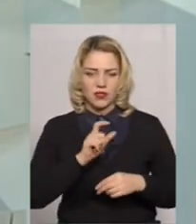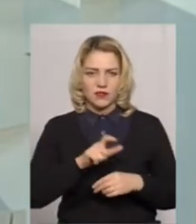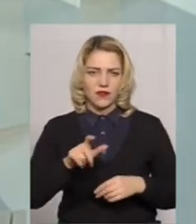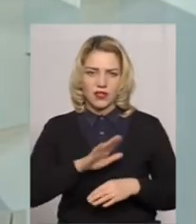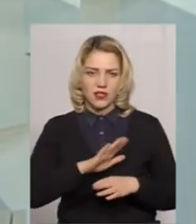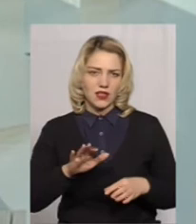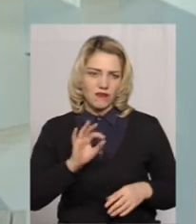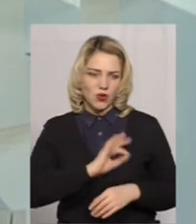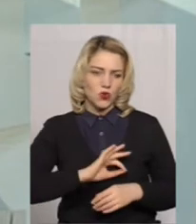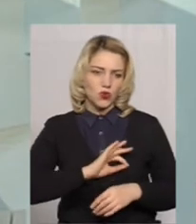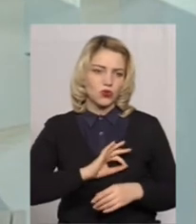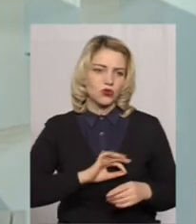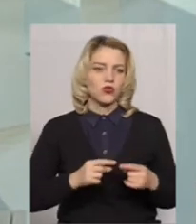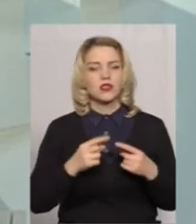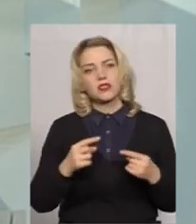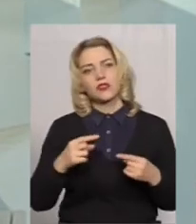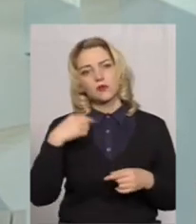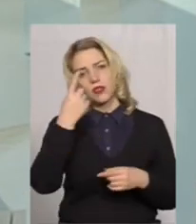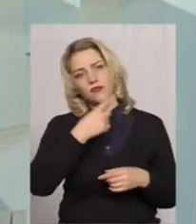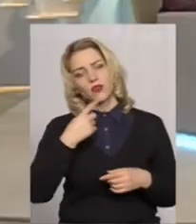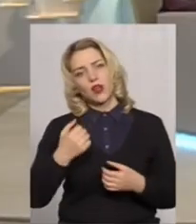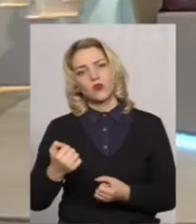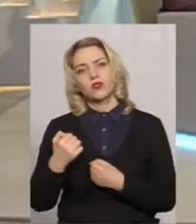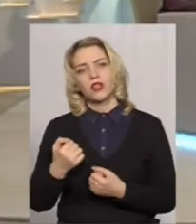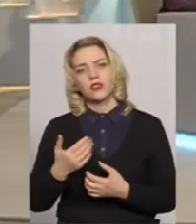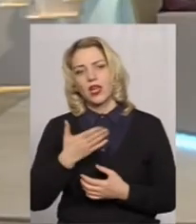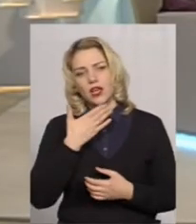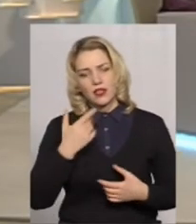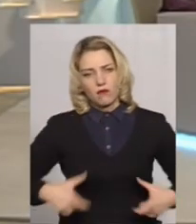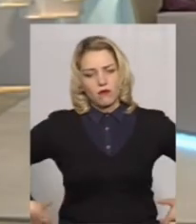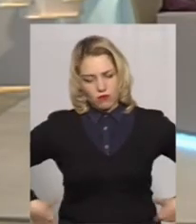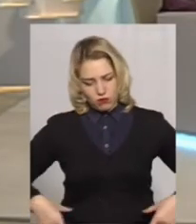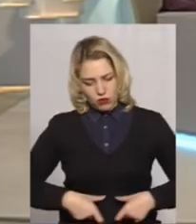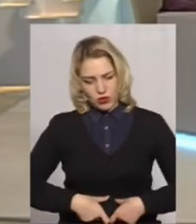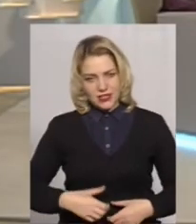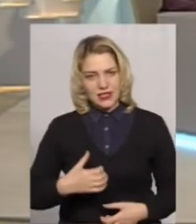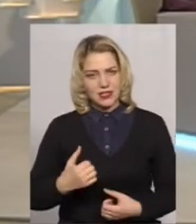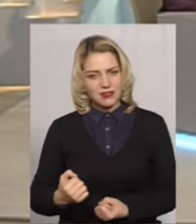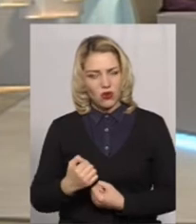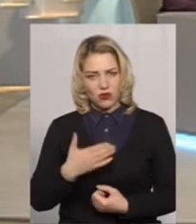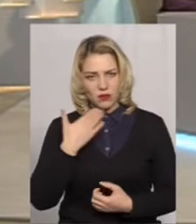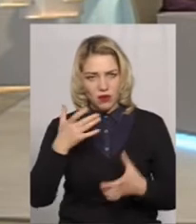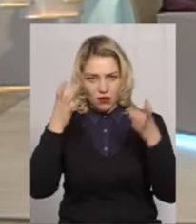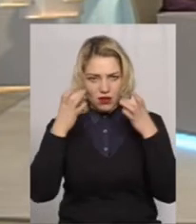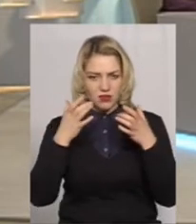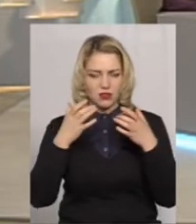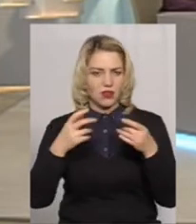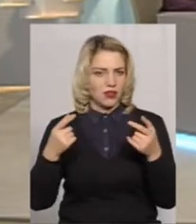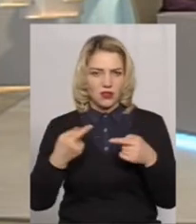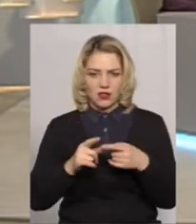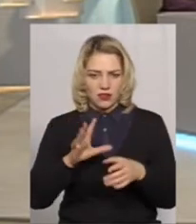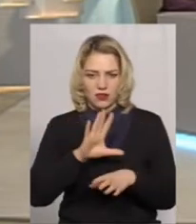використовують засоби віддального захисту. Не вдівають монтажний пояс або страхувальний пояс казки, сигнальні жилети